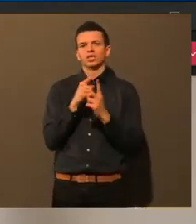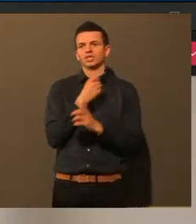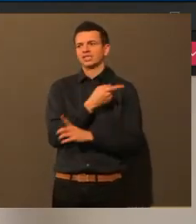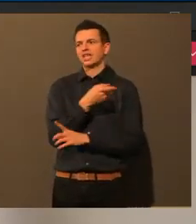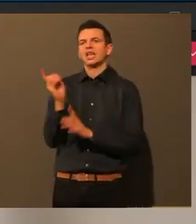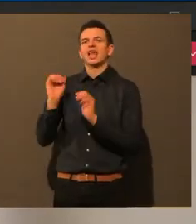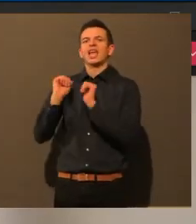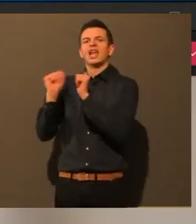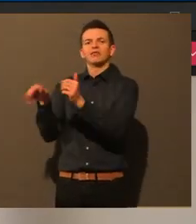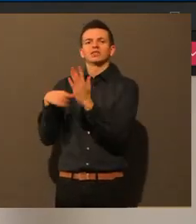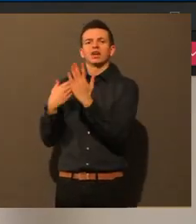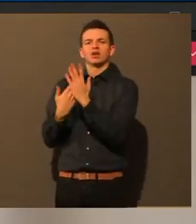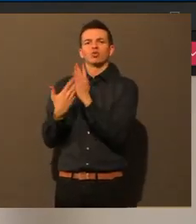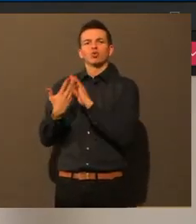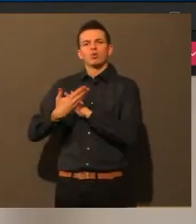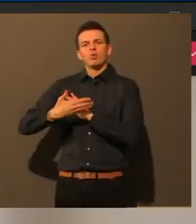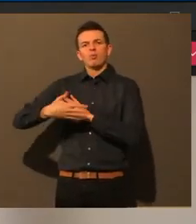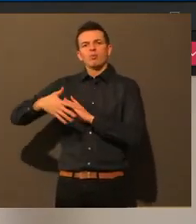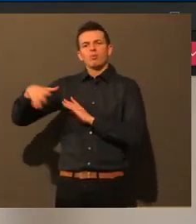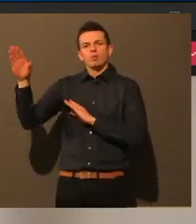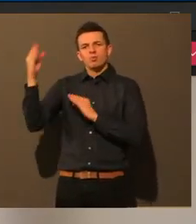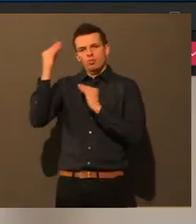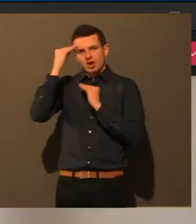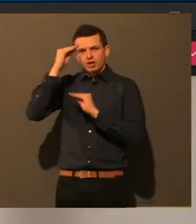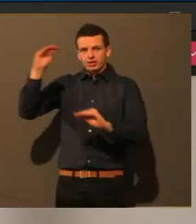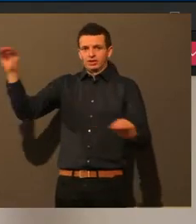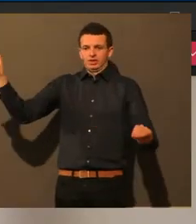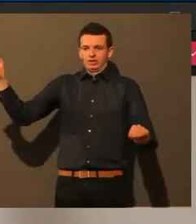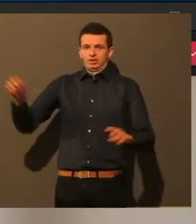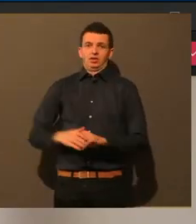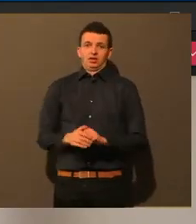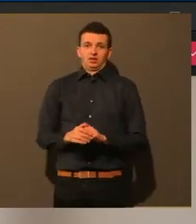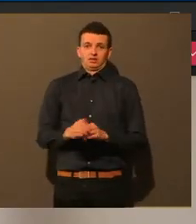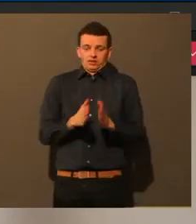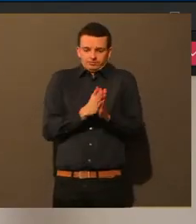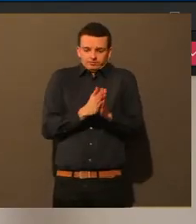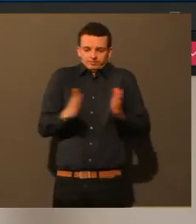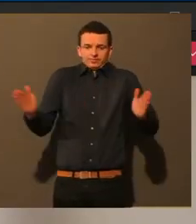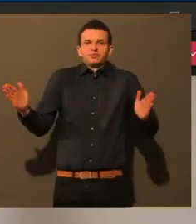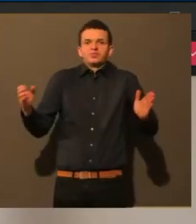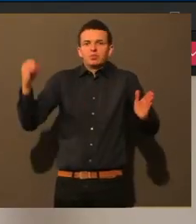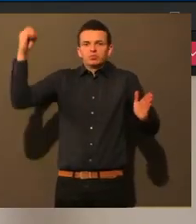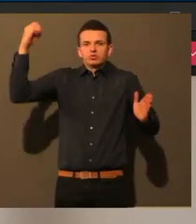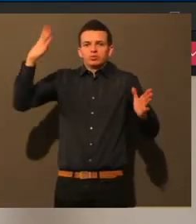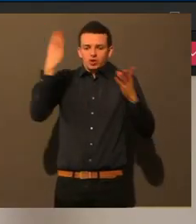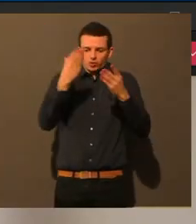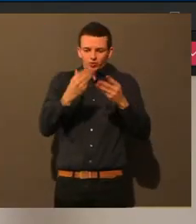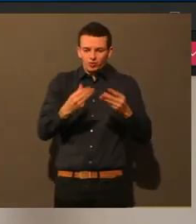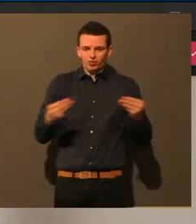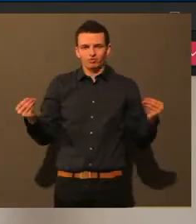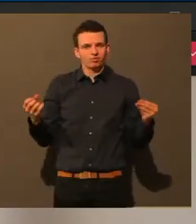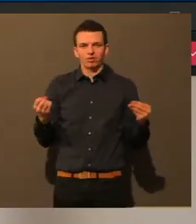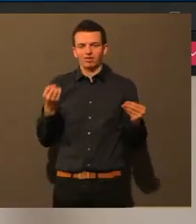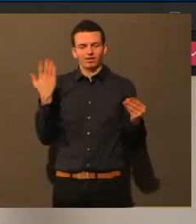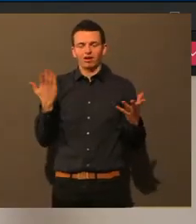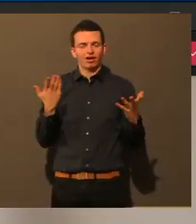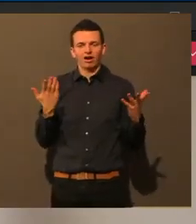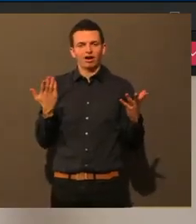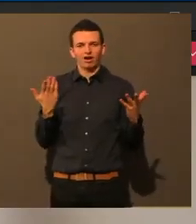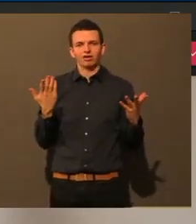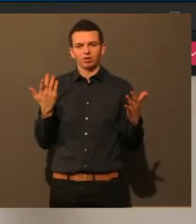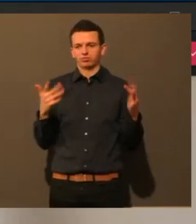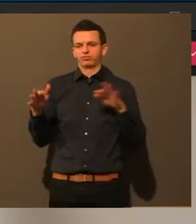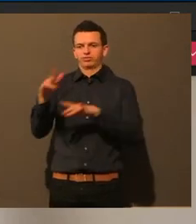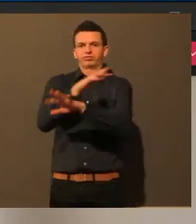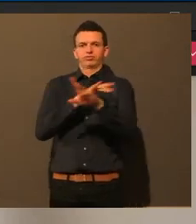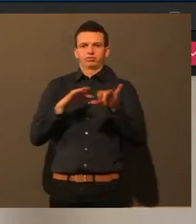ist wahrscheinlich jetzt auch der situationsbedingt, ja, das war jetzt im Sommer alles nicht so das Thema. Aber ich glaube, da gibt es noch viel mehr und viel Schöneres